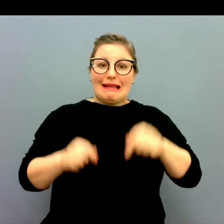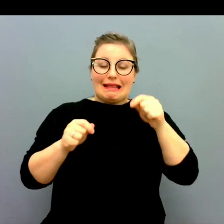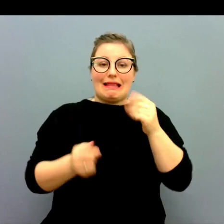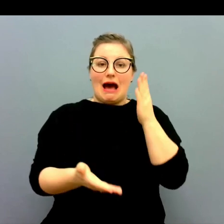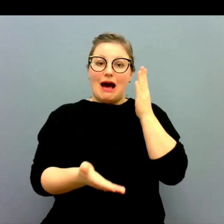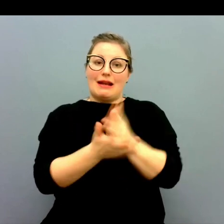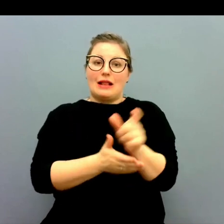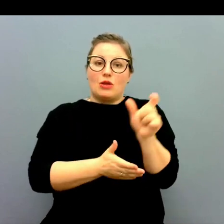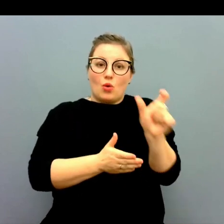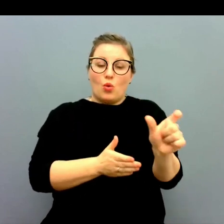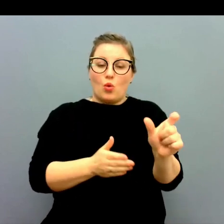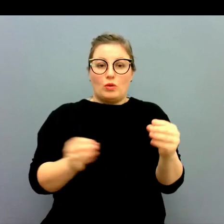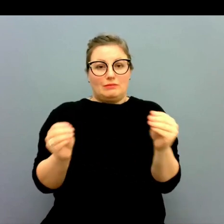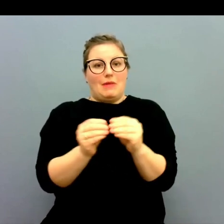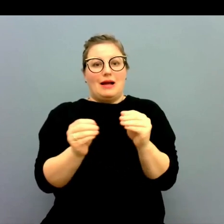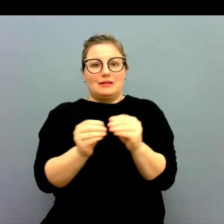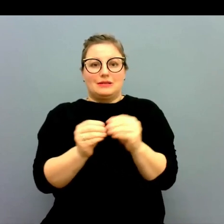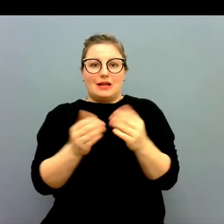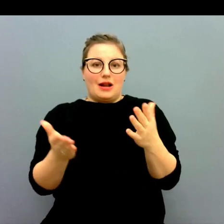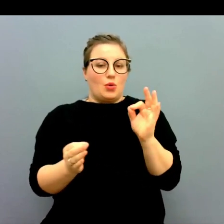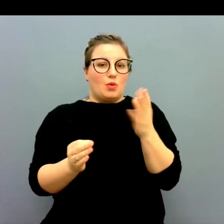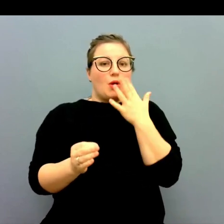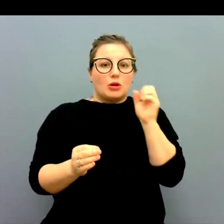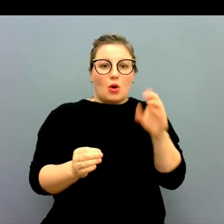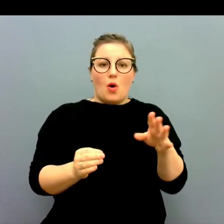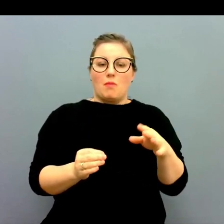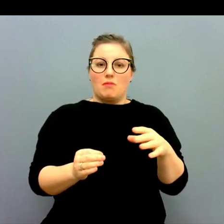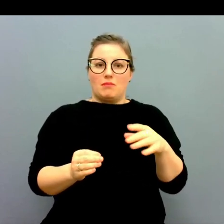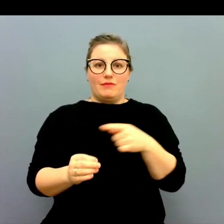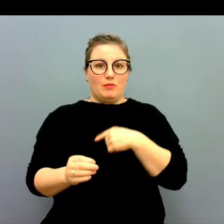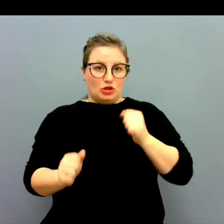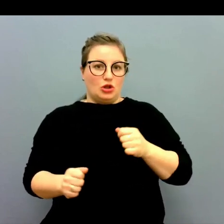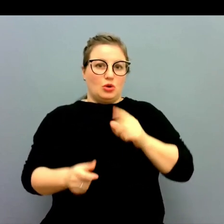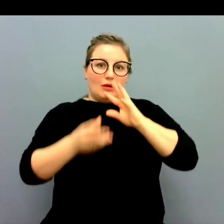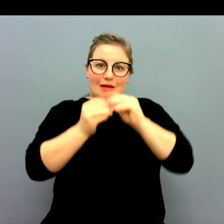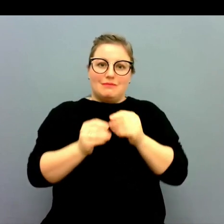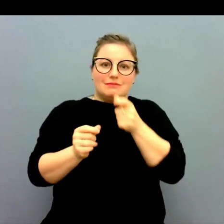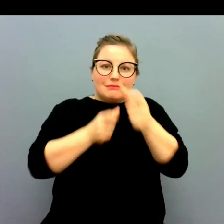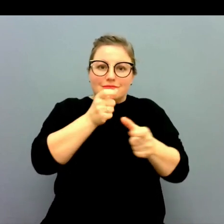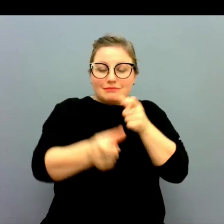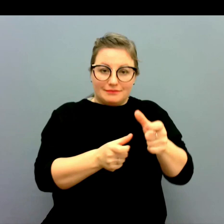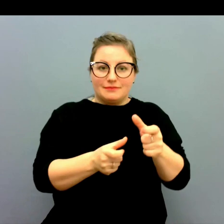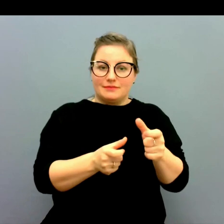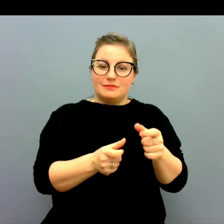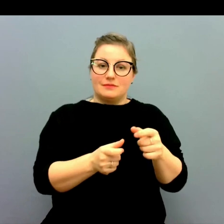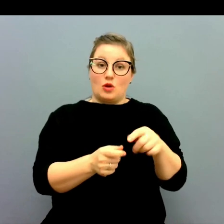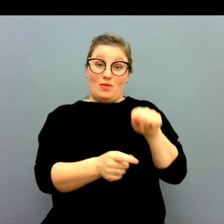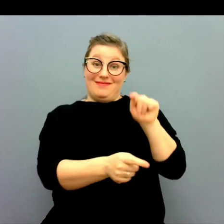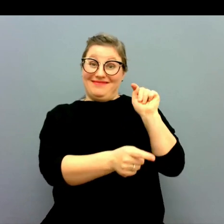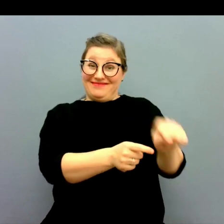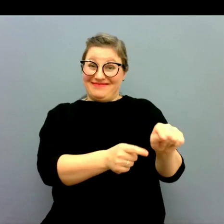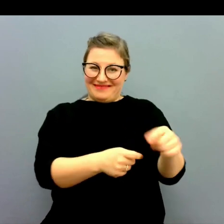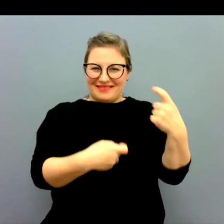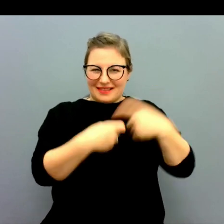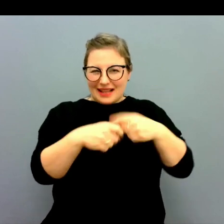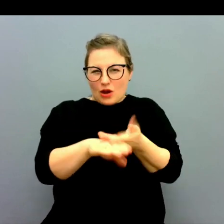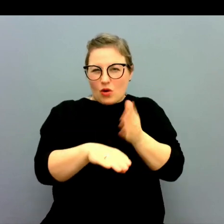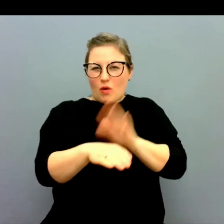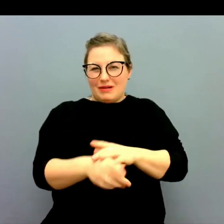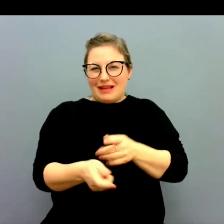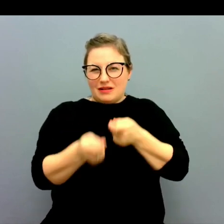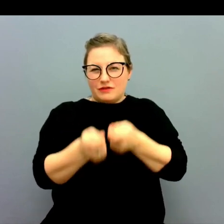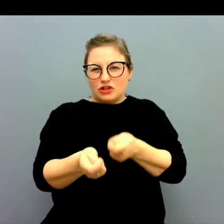vokabulär som stämmer överens med hur man pratar just om sammanhangen. Och där när det gäller